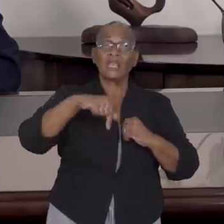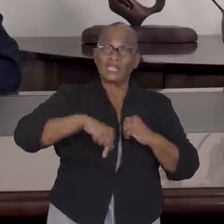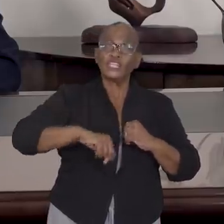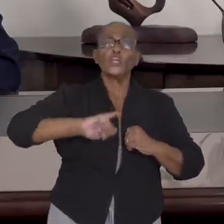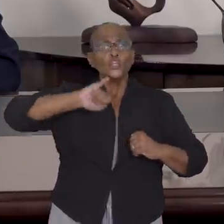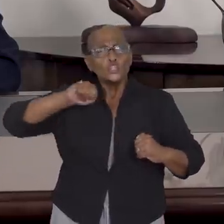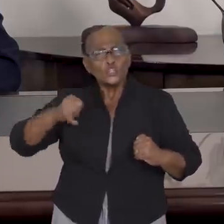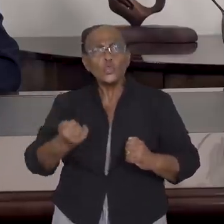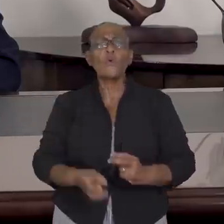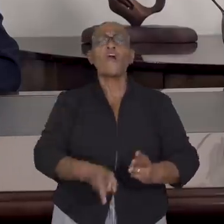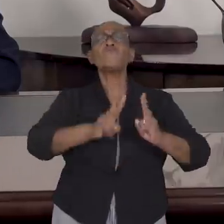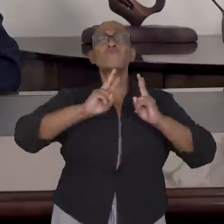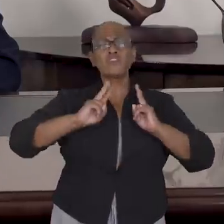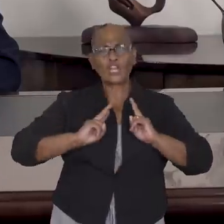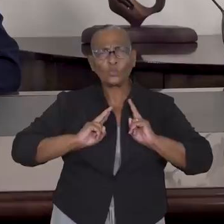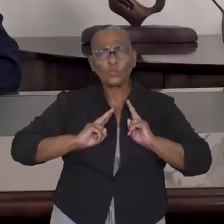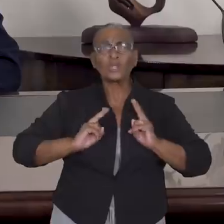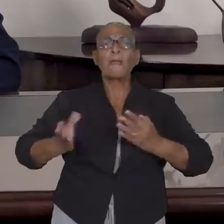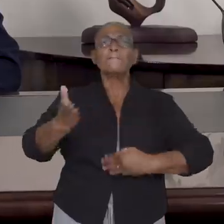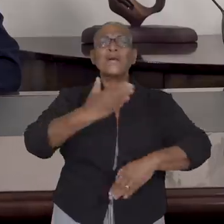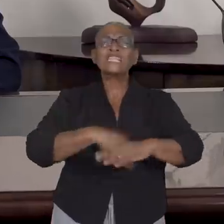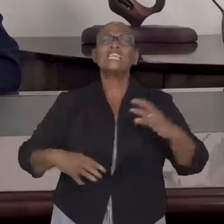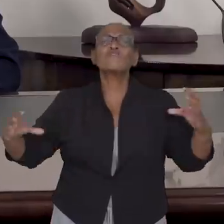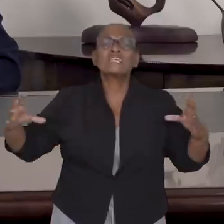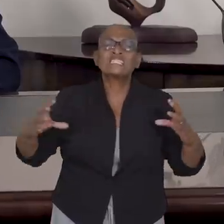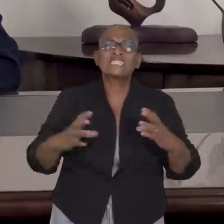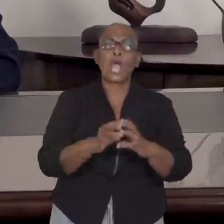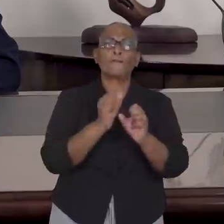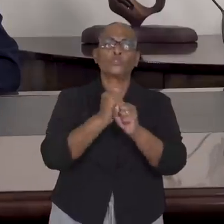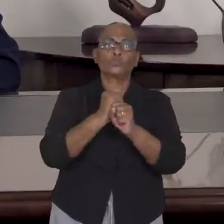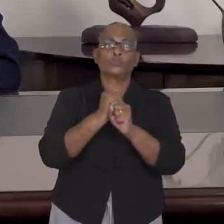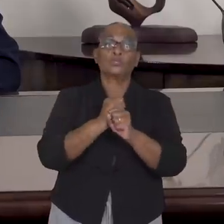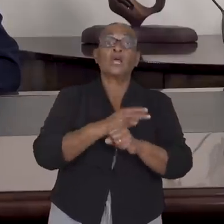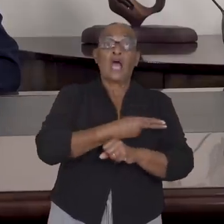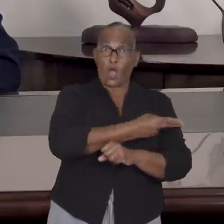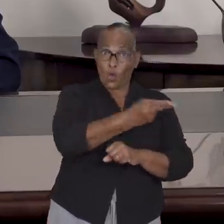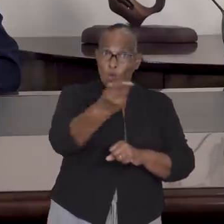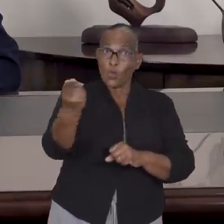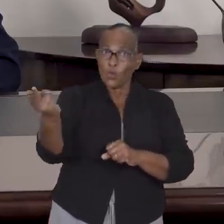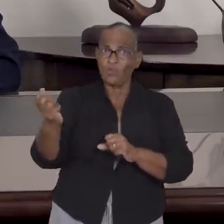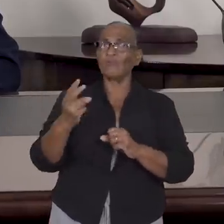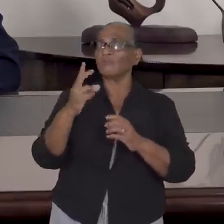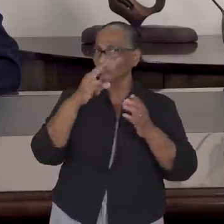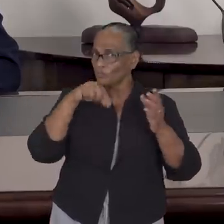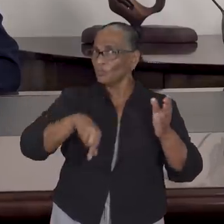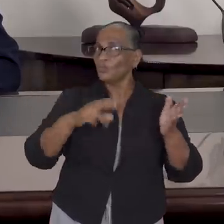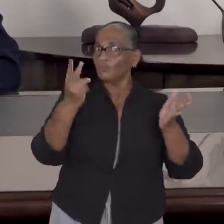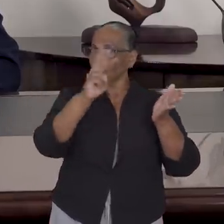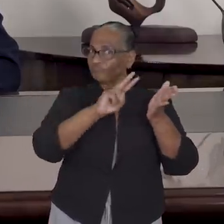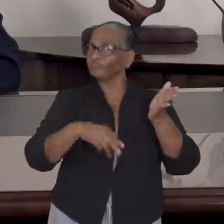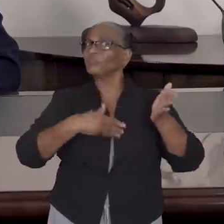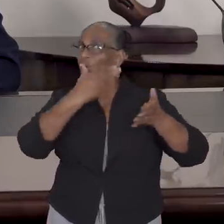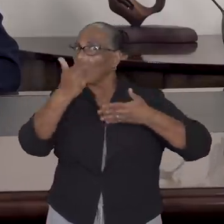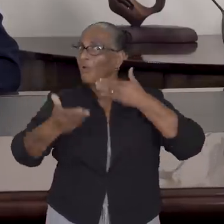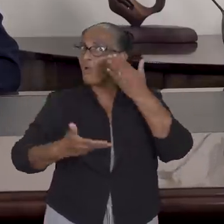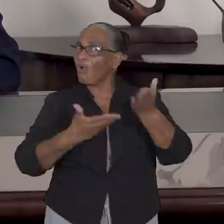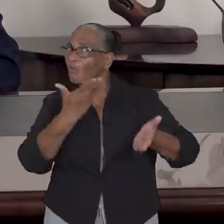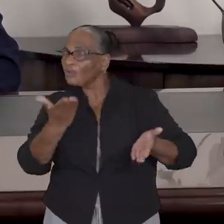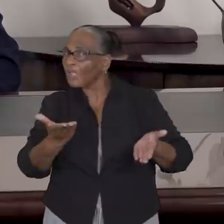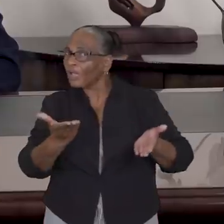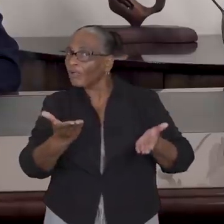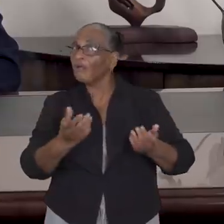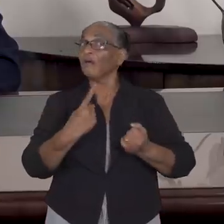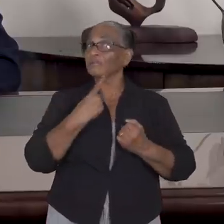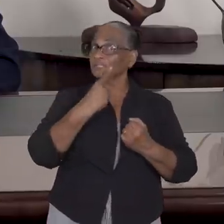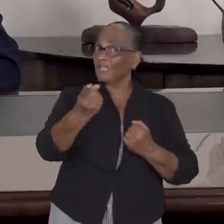tot een nieuwe en verantwoorde wijze van samenleven. De aan u geschetste situatie vereist